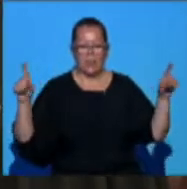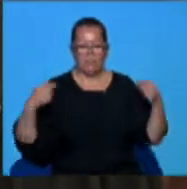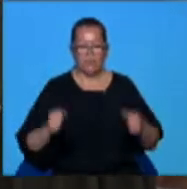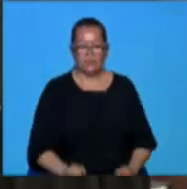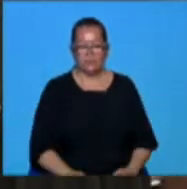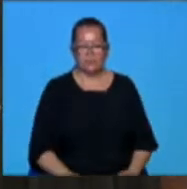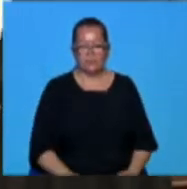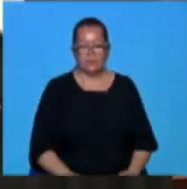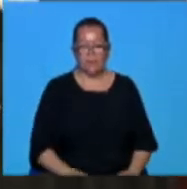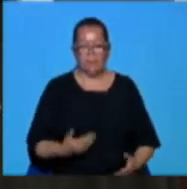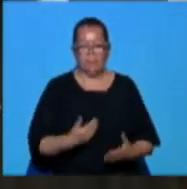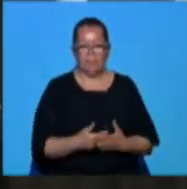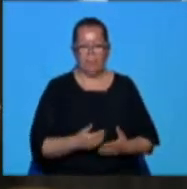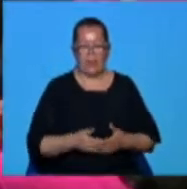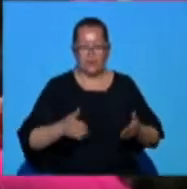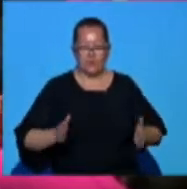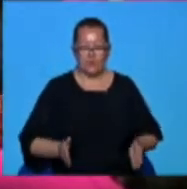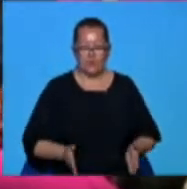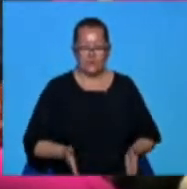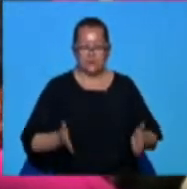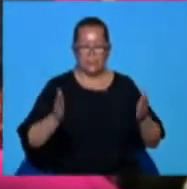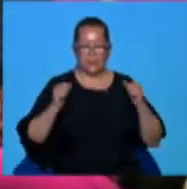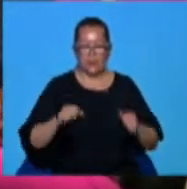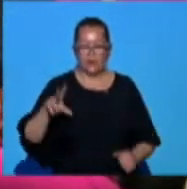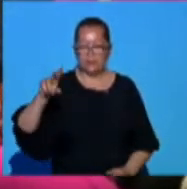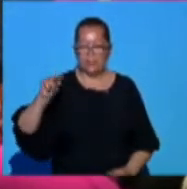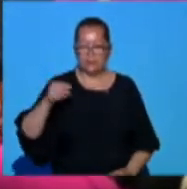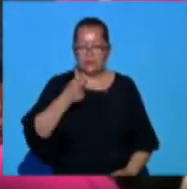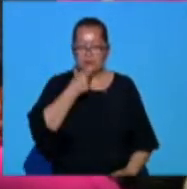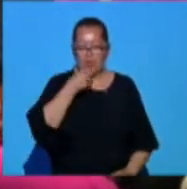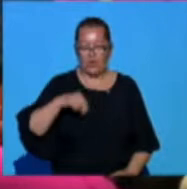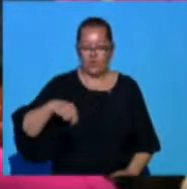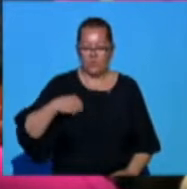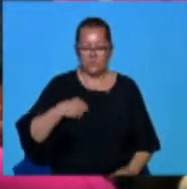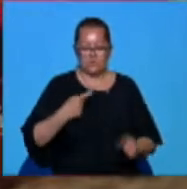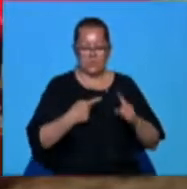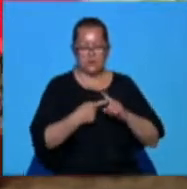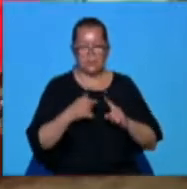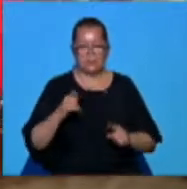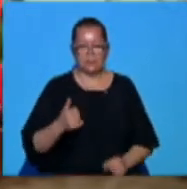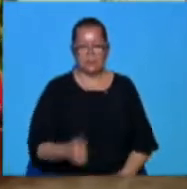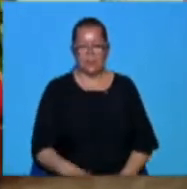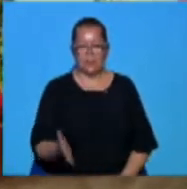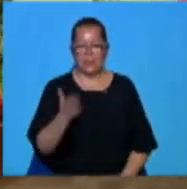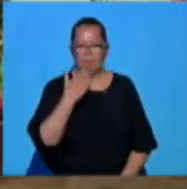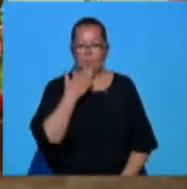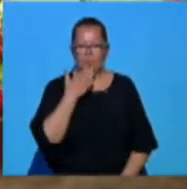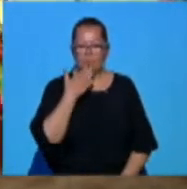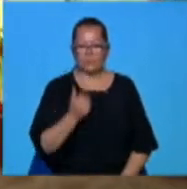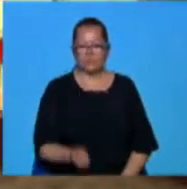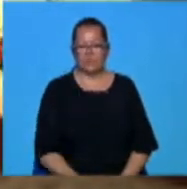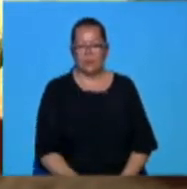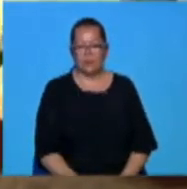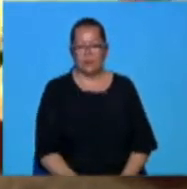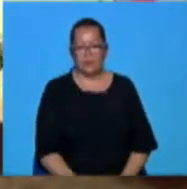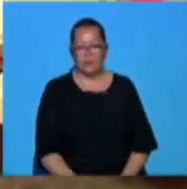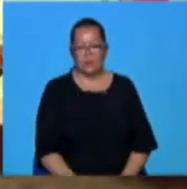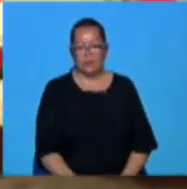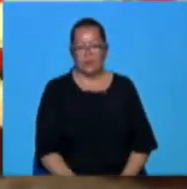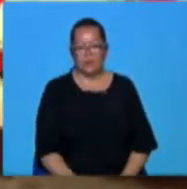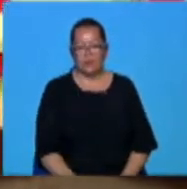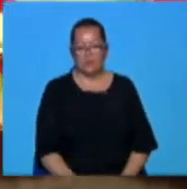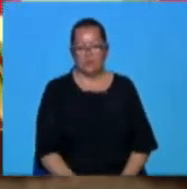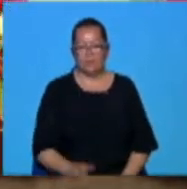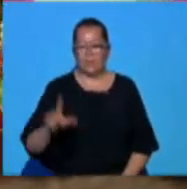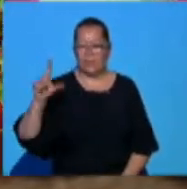din manifestările dedicate sărbătoririi a 30 de ani de la înființarea Universității din Târgu Jiu. Mulțumim de unicoată excedenției sale,